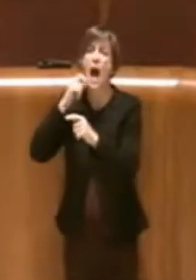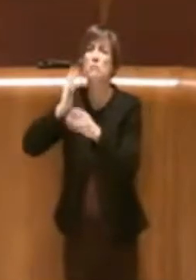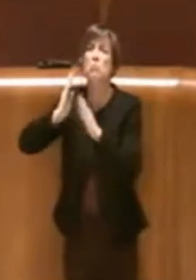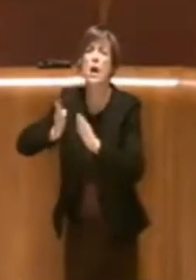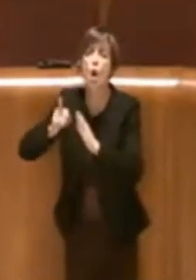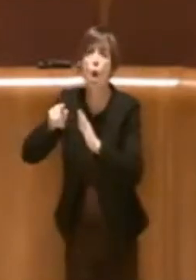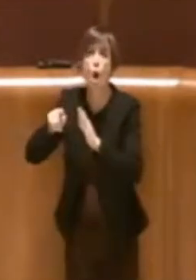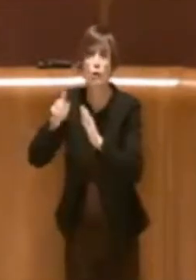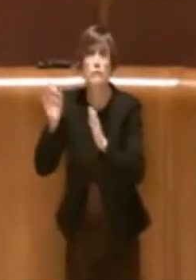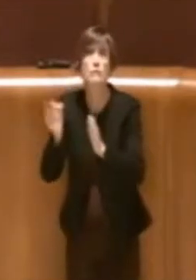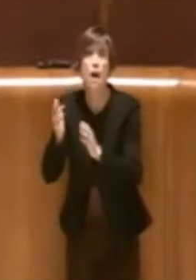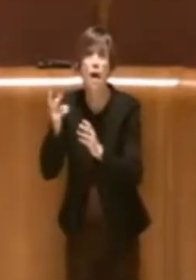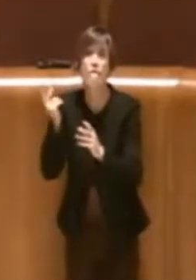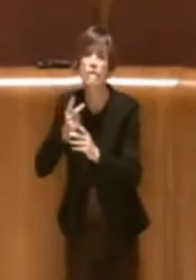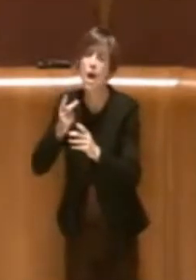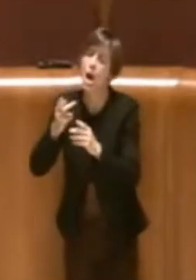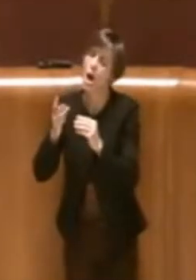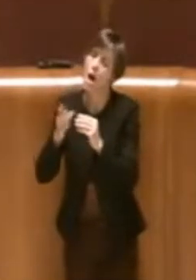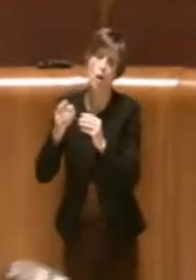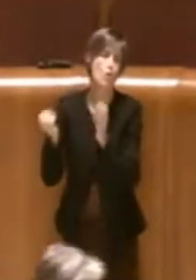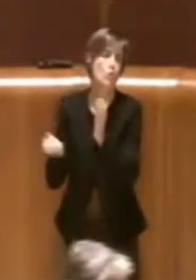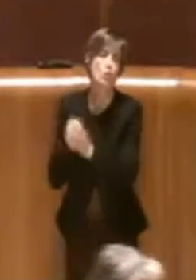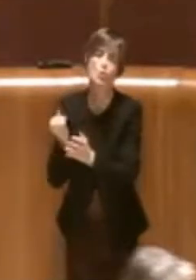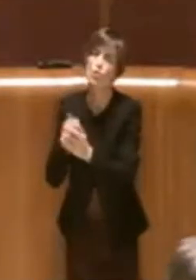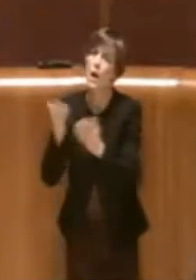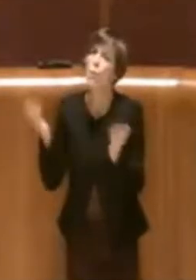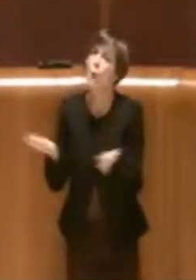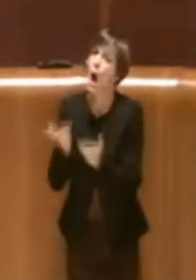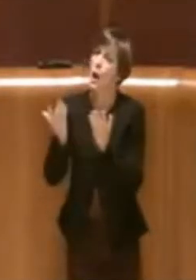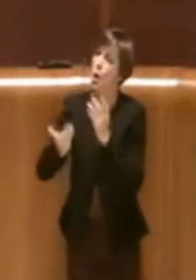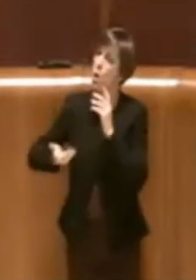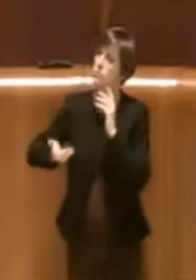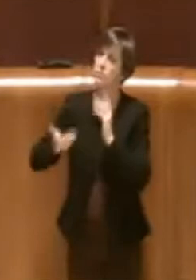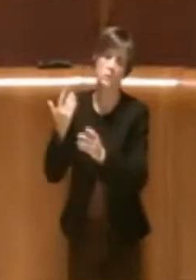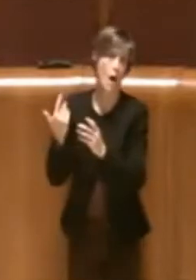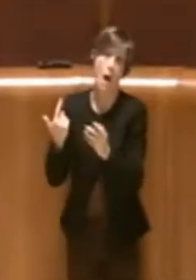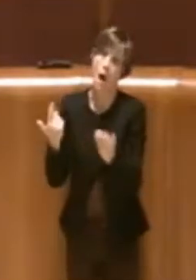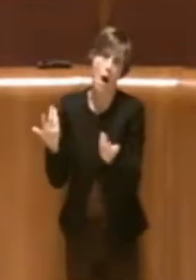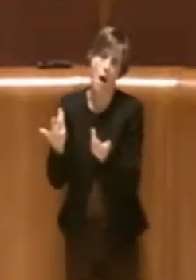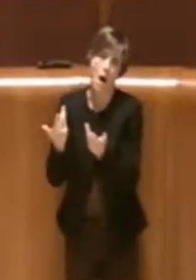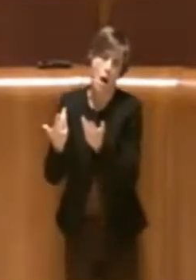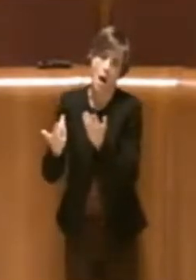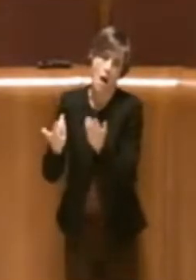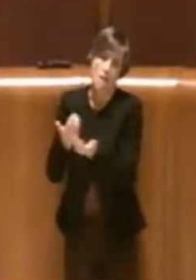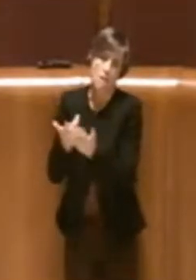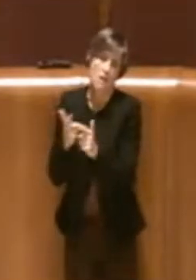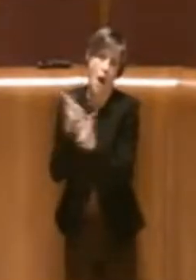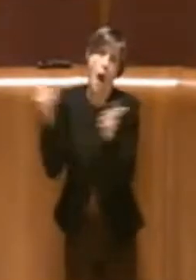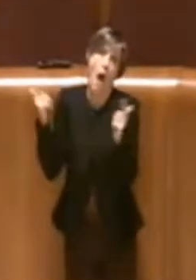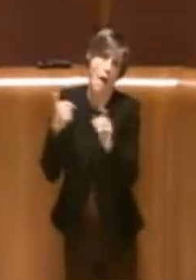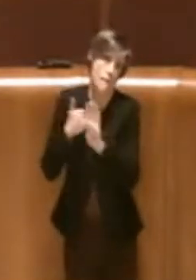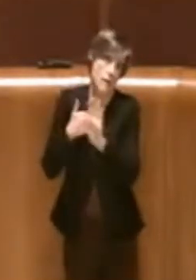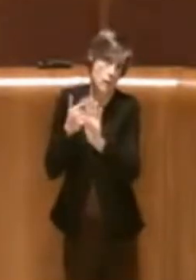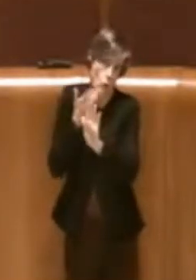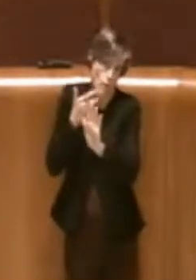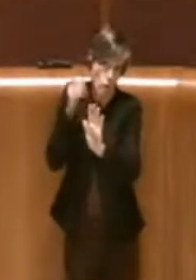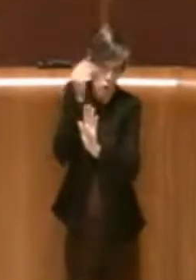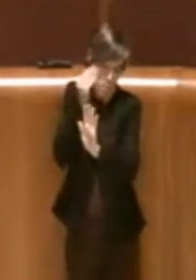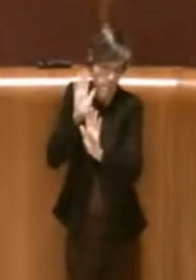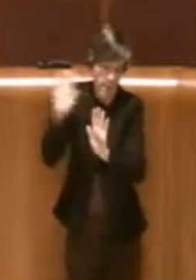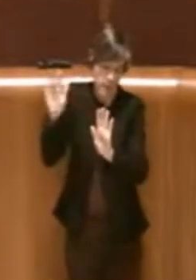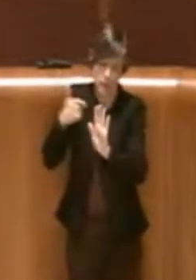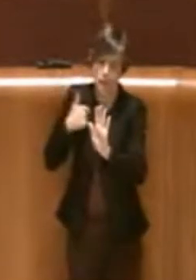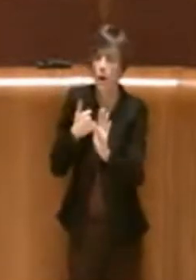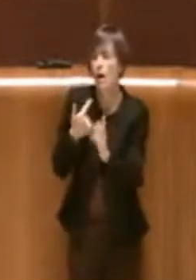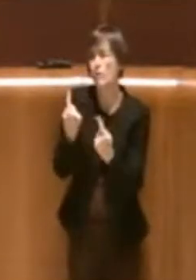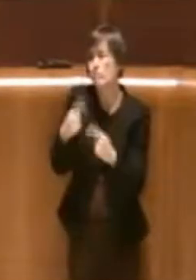veramente un incidente. Quindi io rimando e spedisco al mittente le accuse